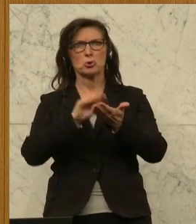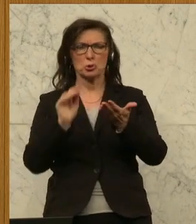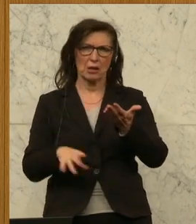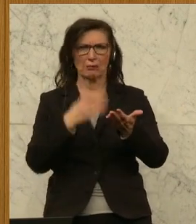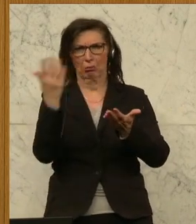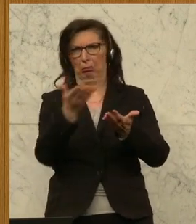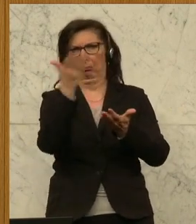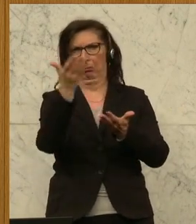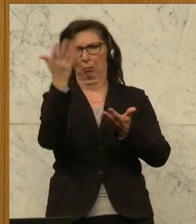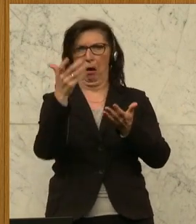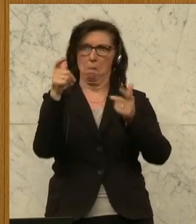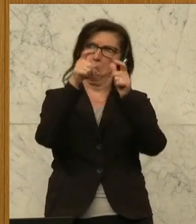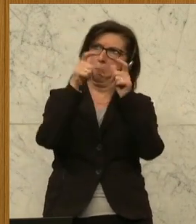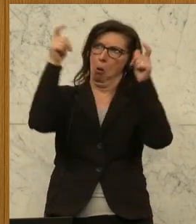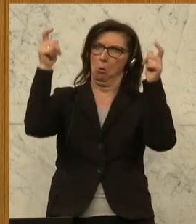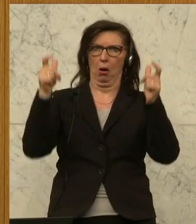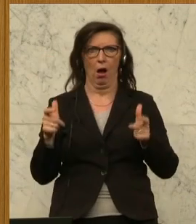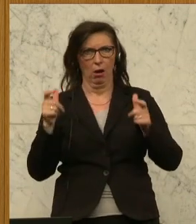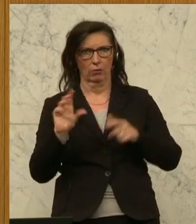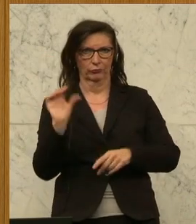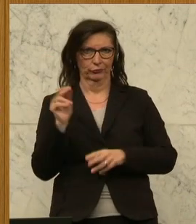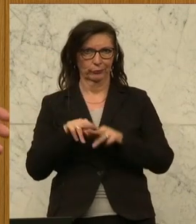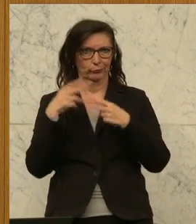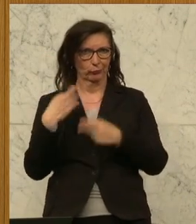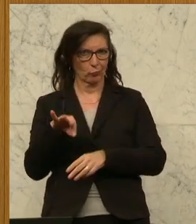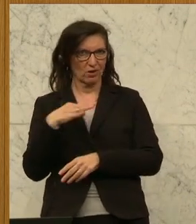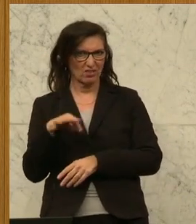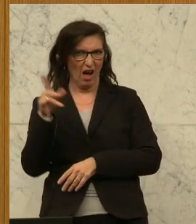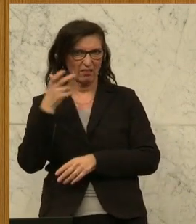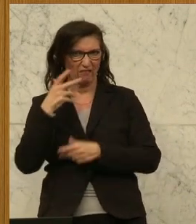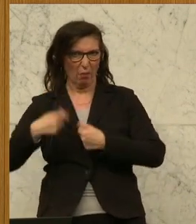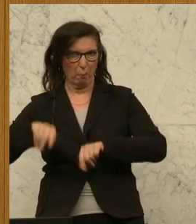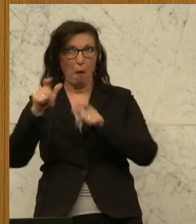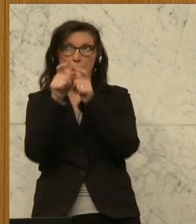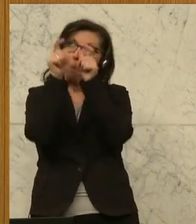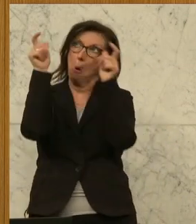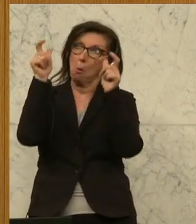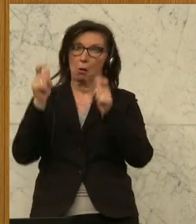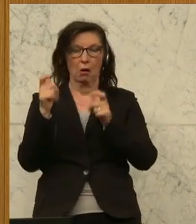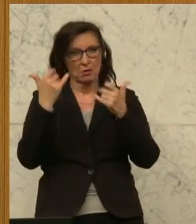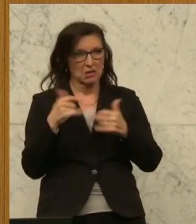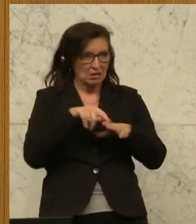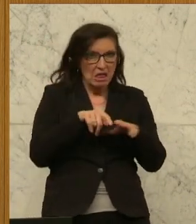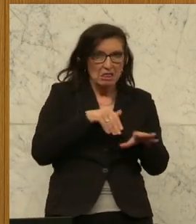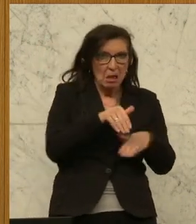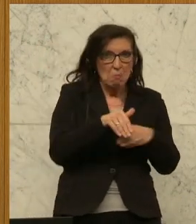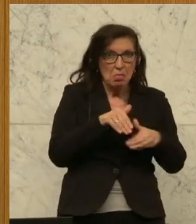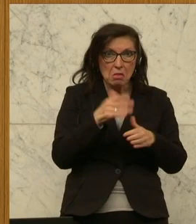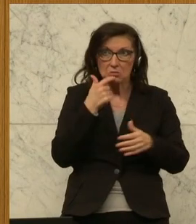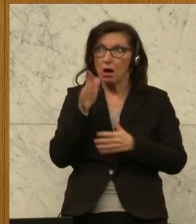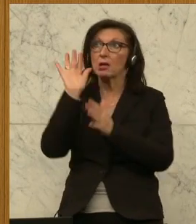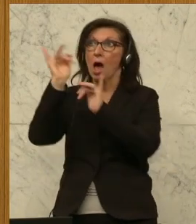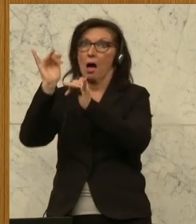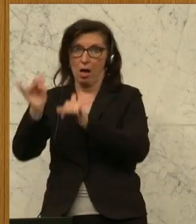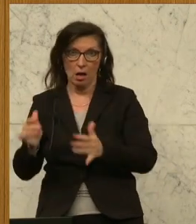ominöser Bunker, den zuerst der Bundeskanzler Nehammer bauen wollte und jetzt der Kahn daran festhält, der hat